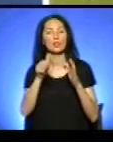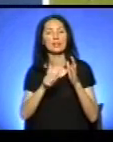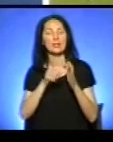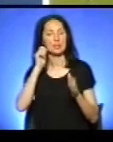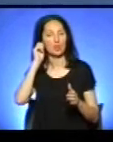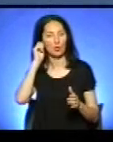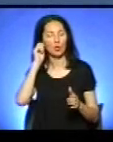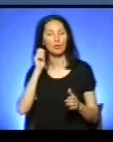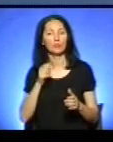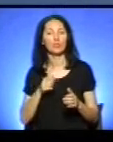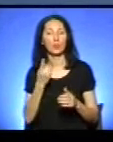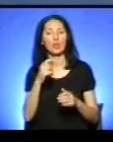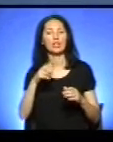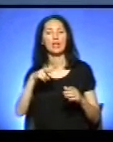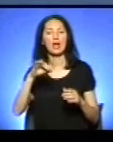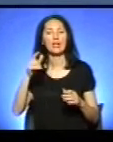сезону.